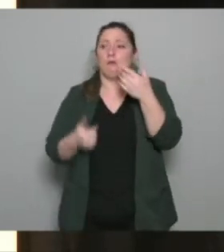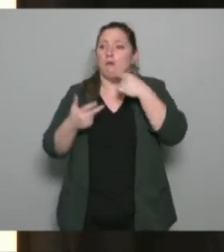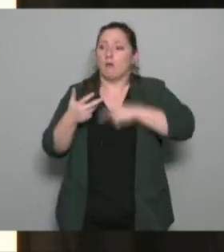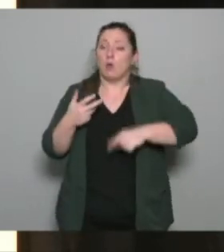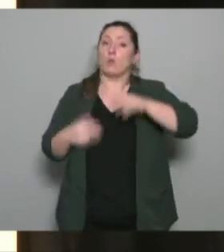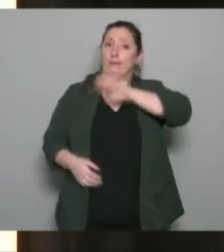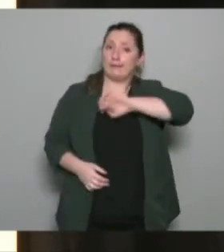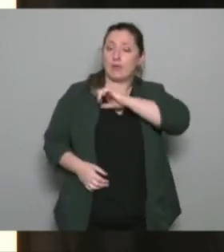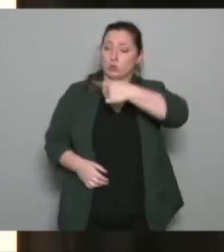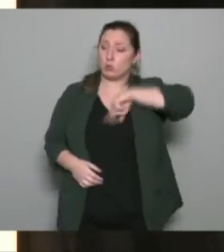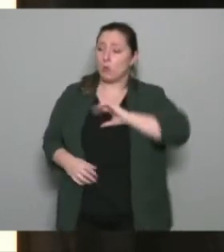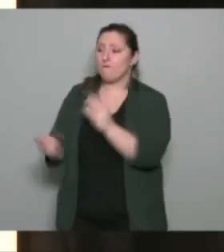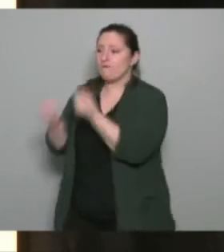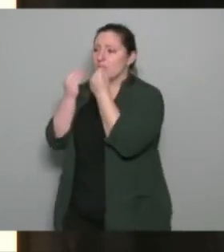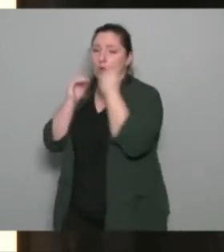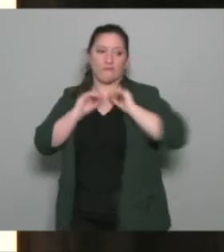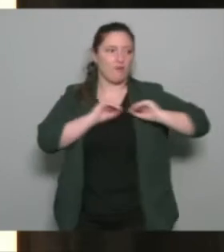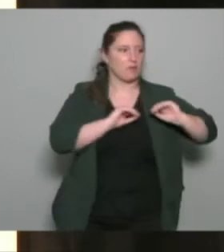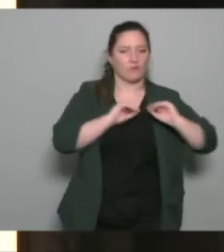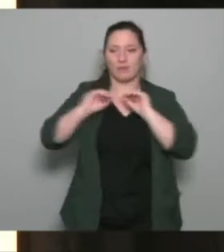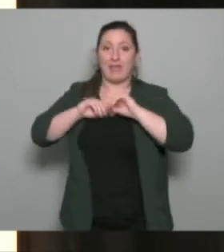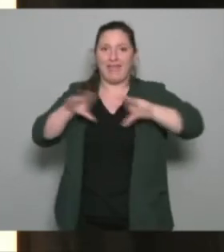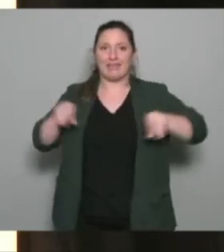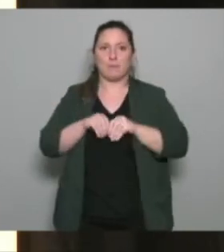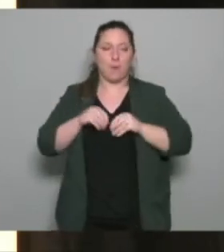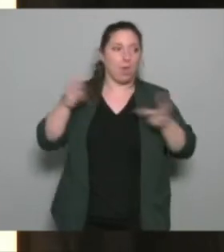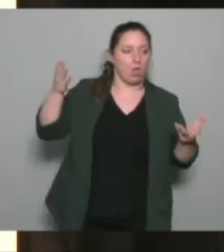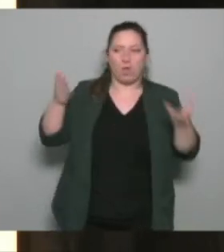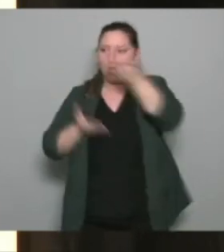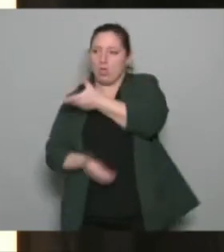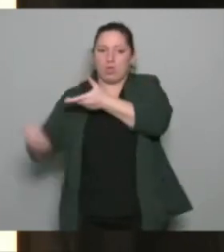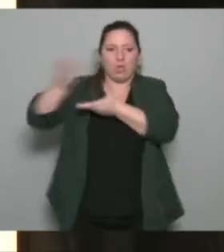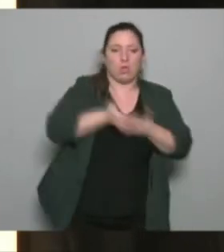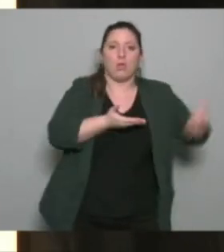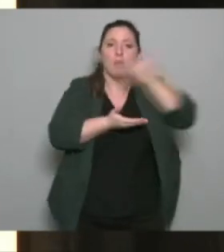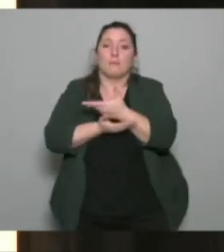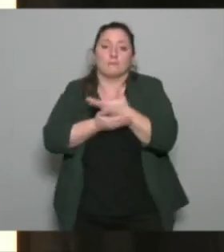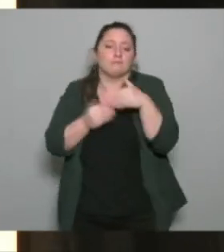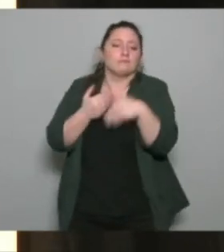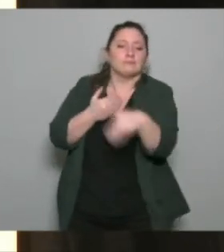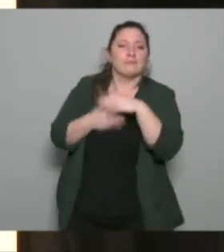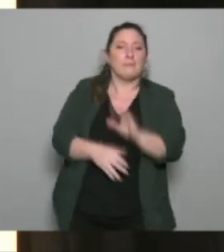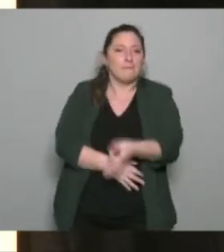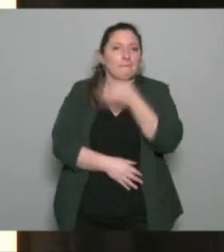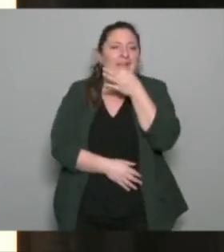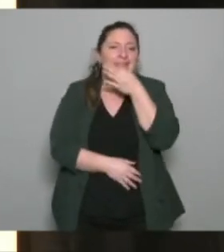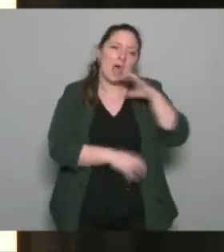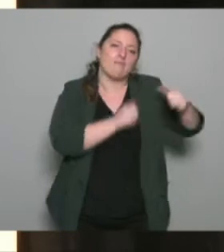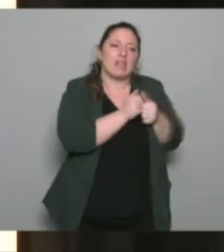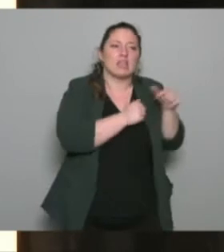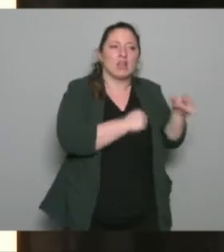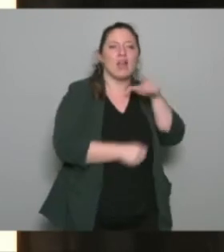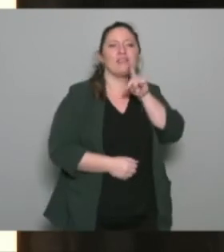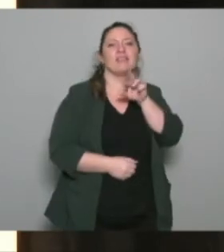s'auto-former entre nous là au mois de mars on aura avec la collaboration des DCS en fait de la